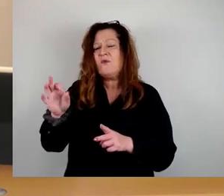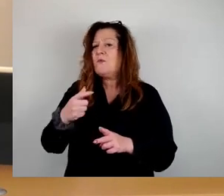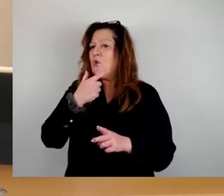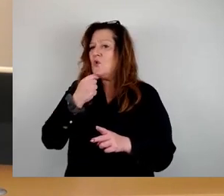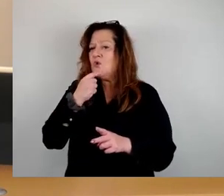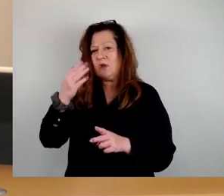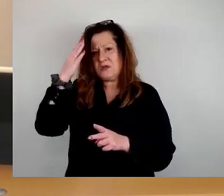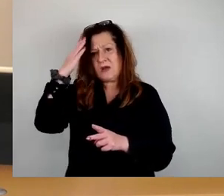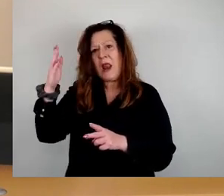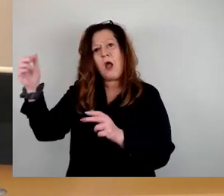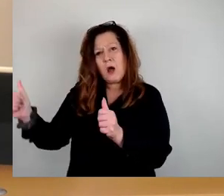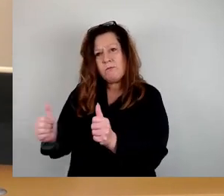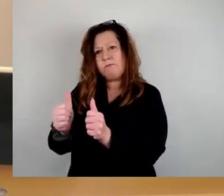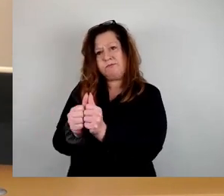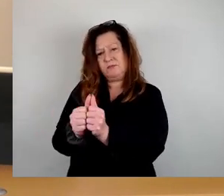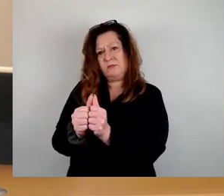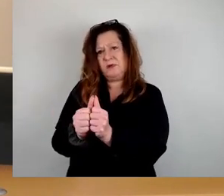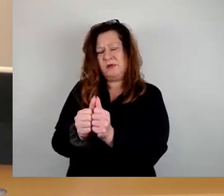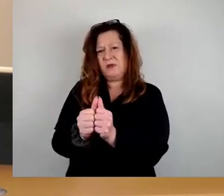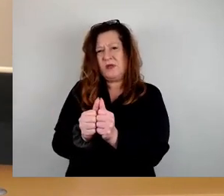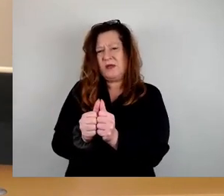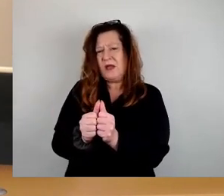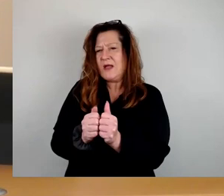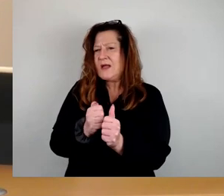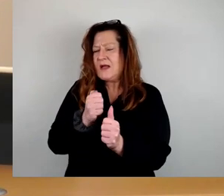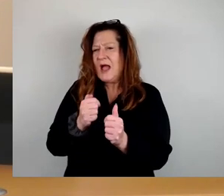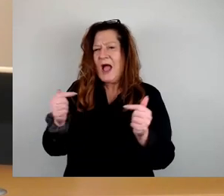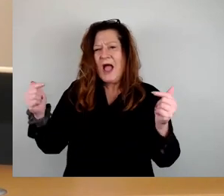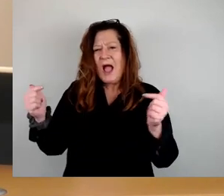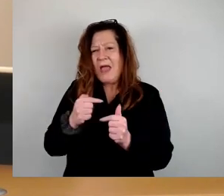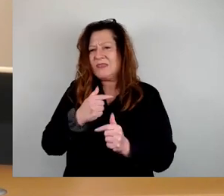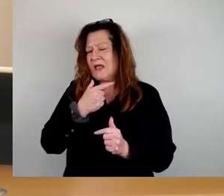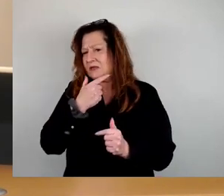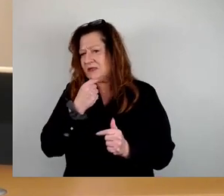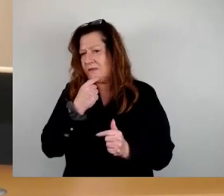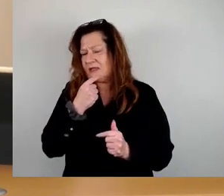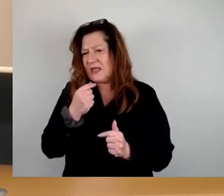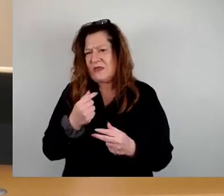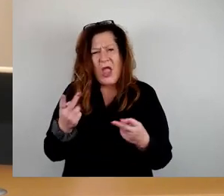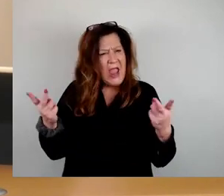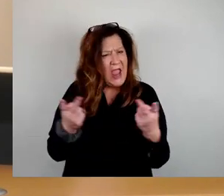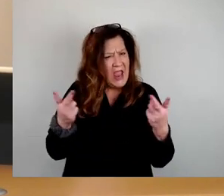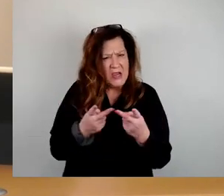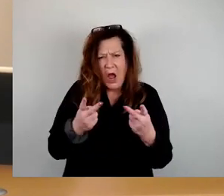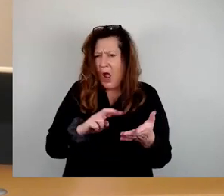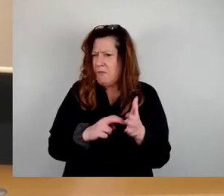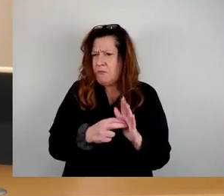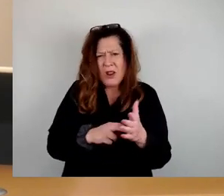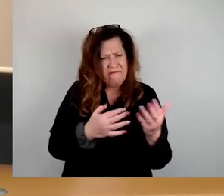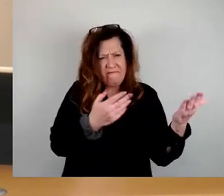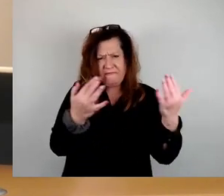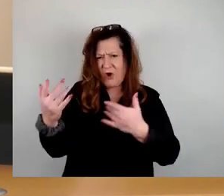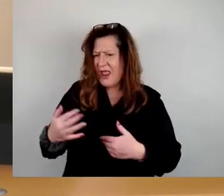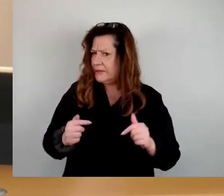Wir verurteilen jede Form von Antisemitismus, egal aus welcher politischer Richtung sie kommt. Wir werden auch in